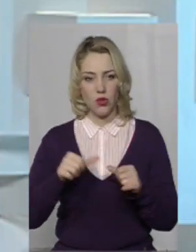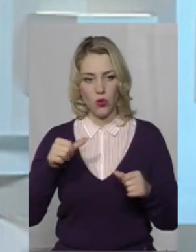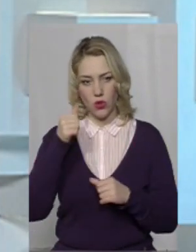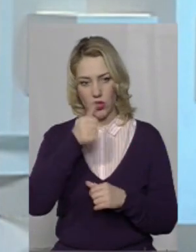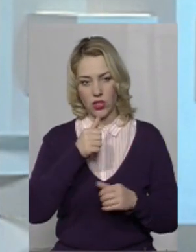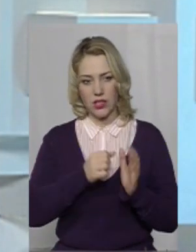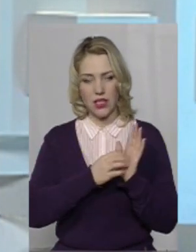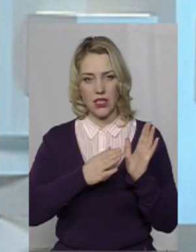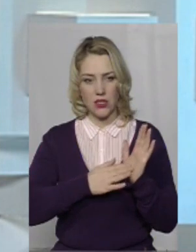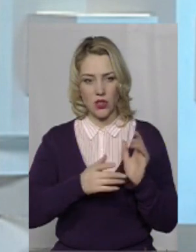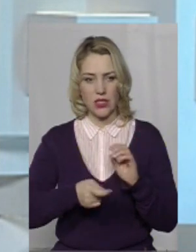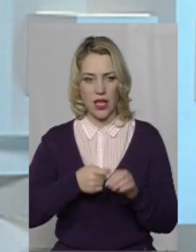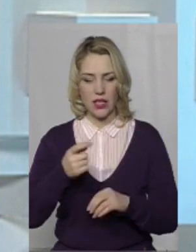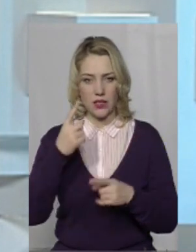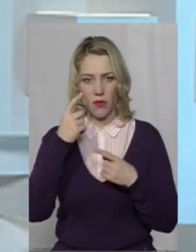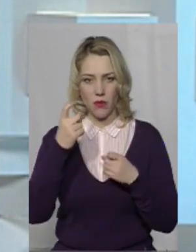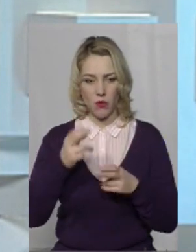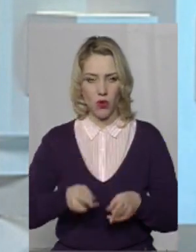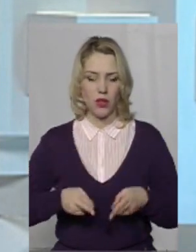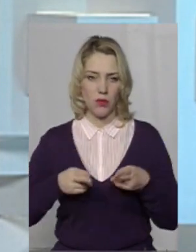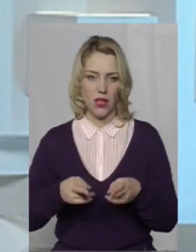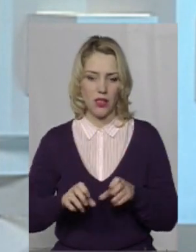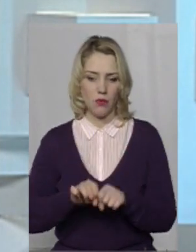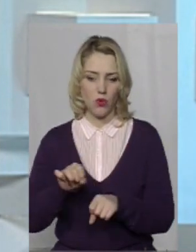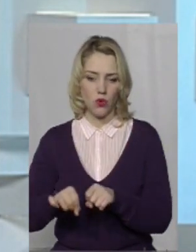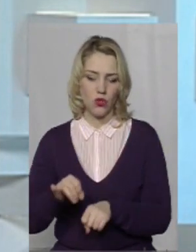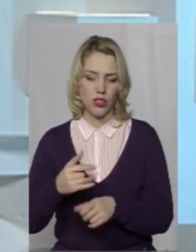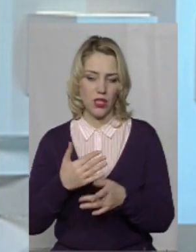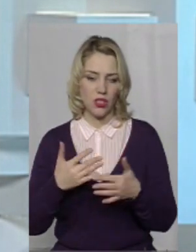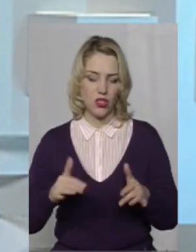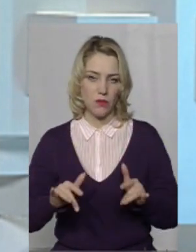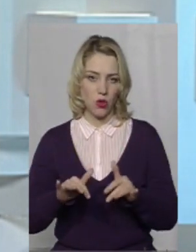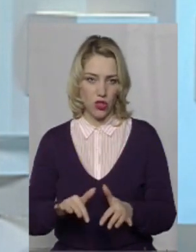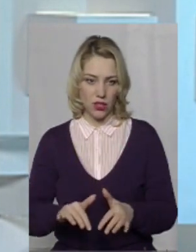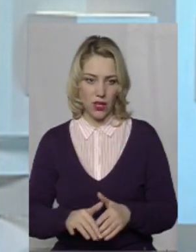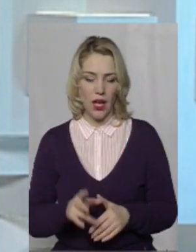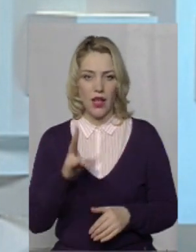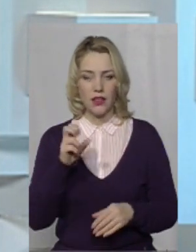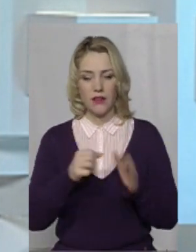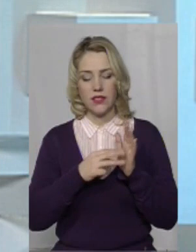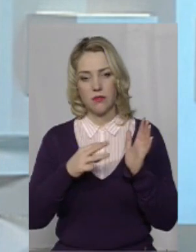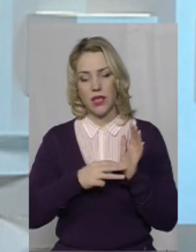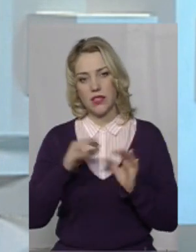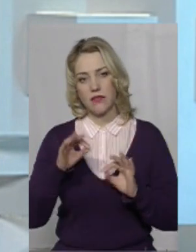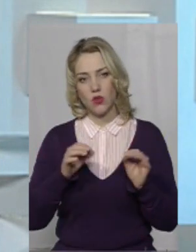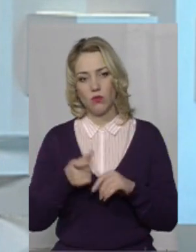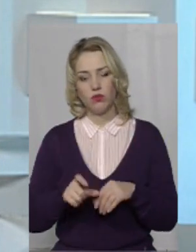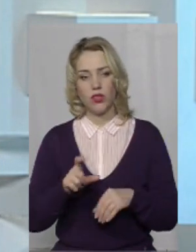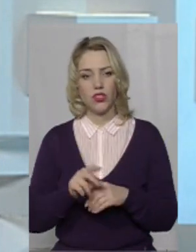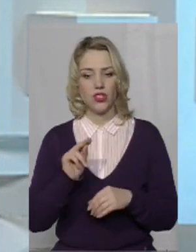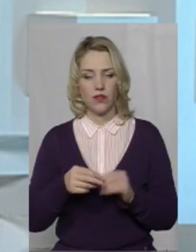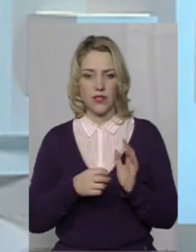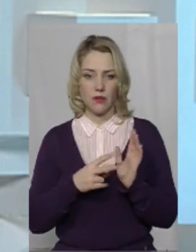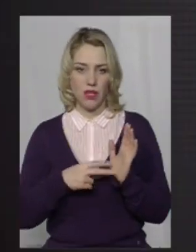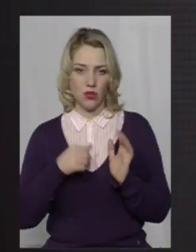зреєстровано заяв та повідомлень про кримінальні правопорушення та інші події на 18% більше, ніж